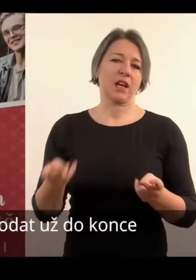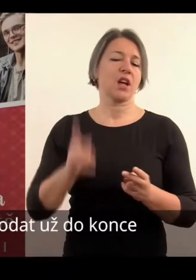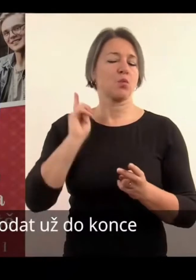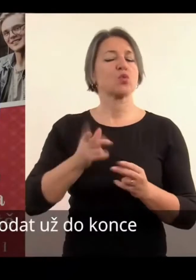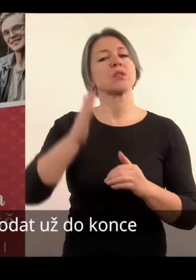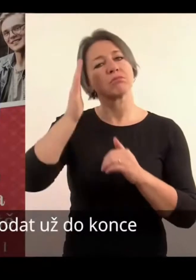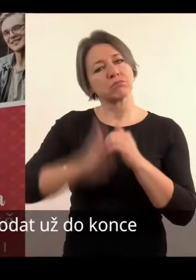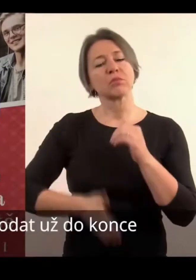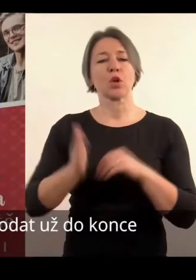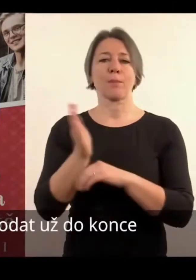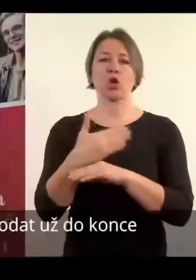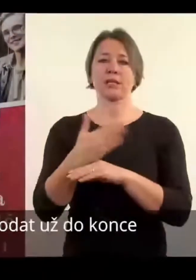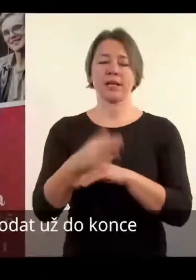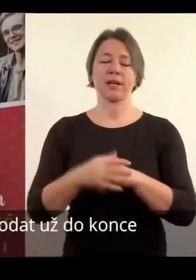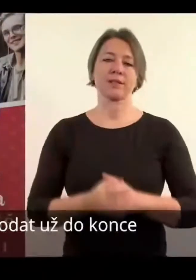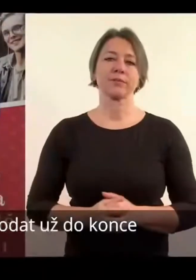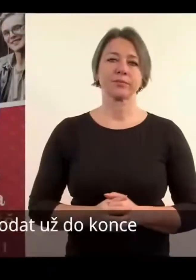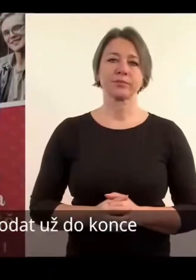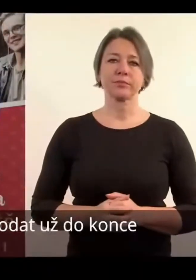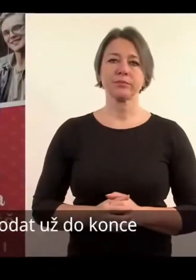zdarma je potřeba podat ji do konce přesna.